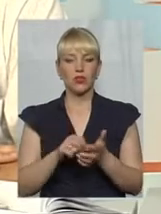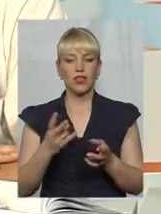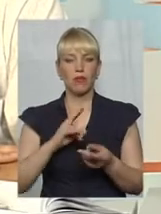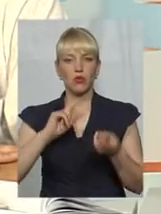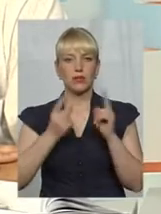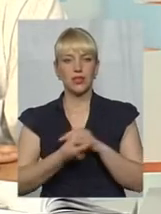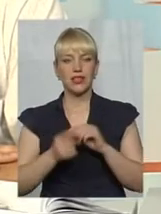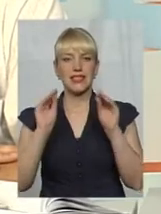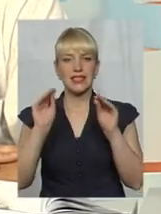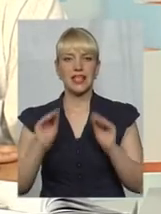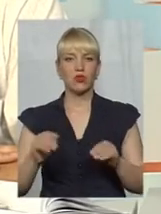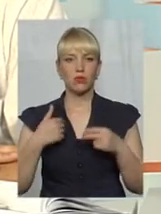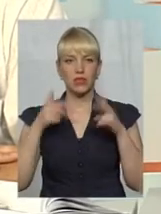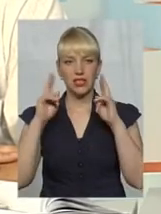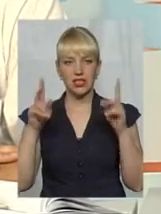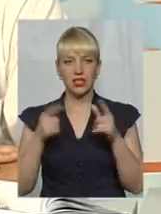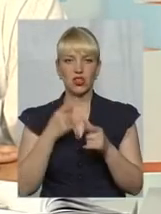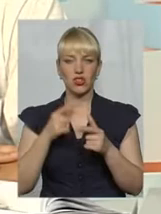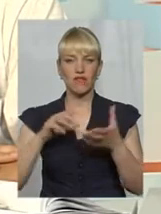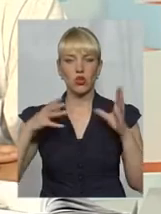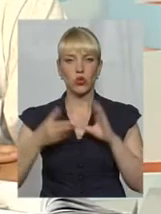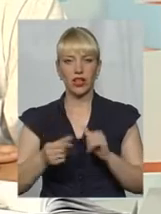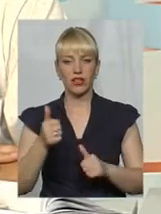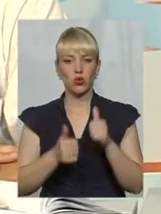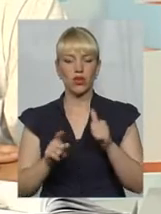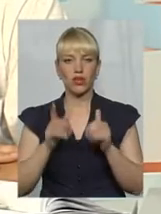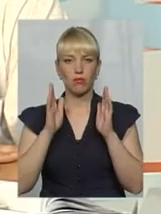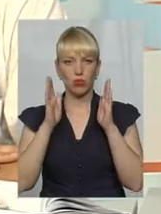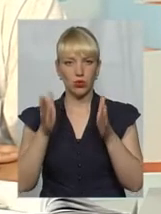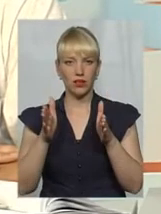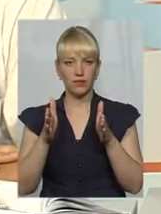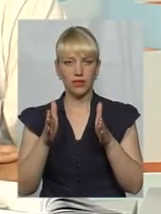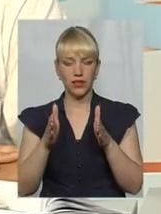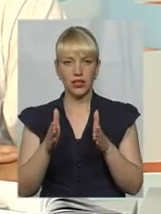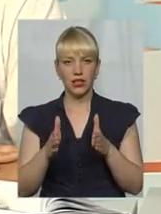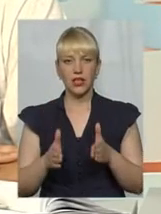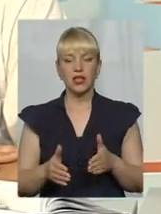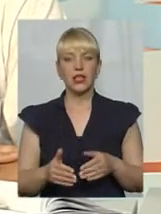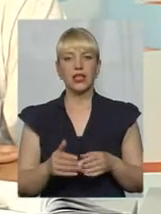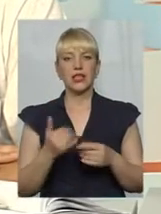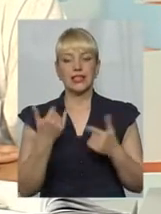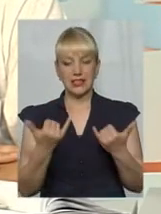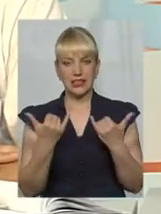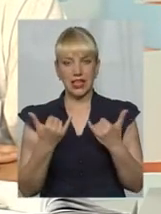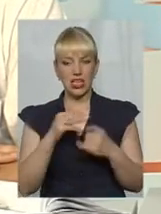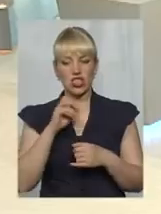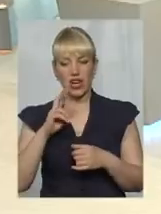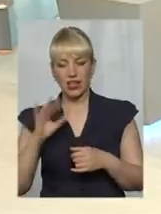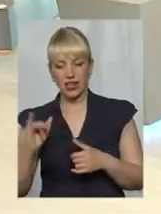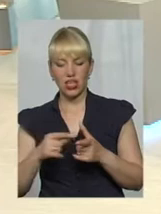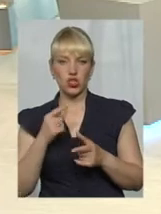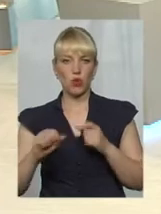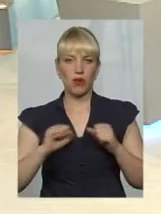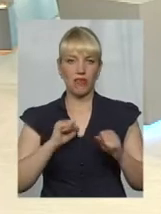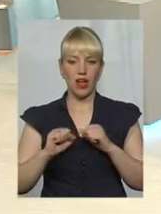Ми не знаємо, чи в результаті конкурсу, який буде відбуватися, діючі ЖЕКи або управляючі компанії, які